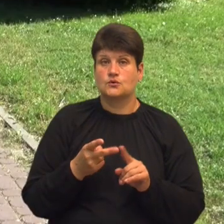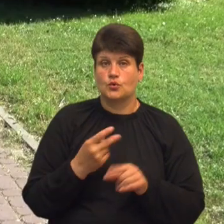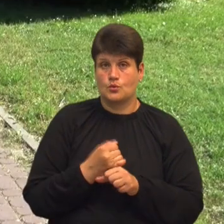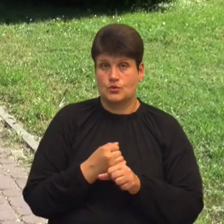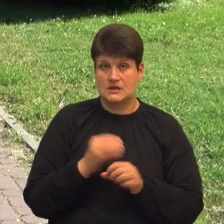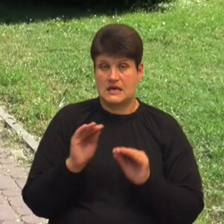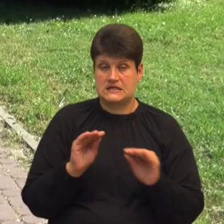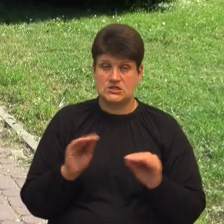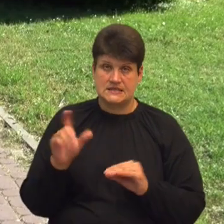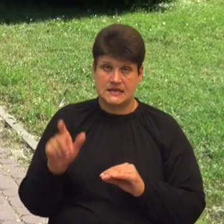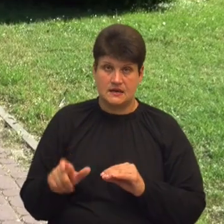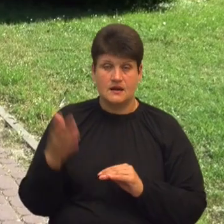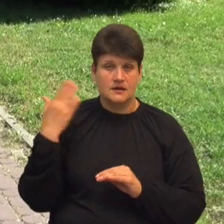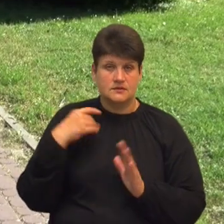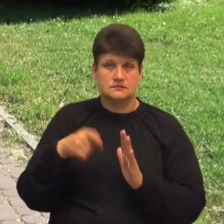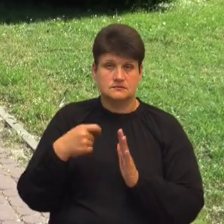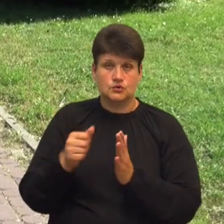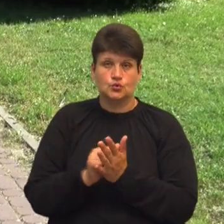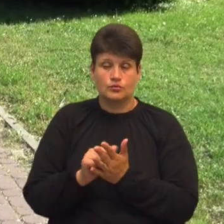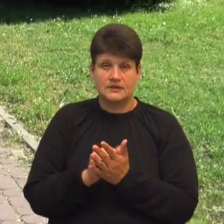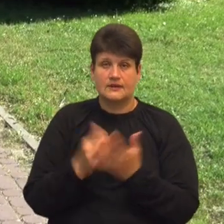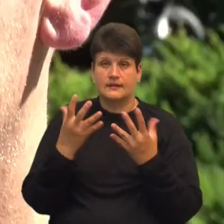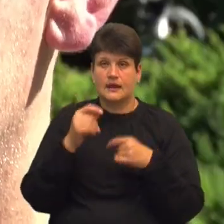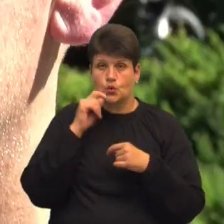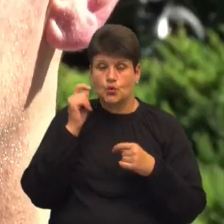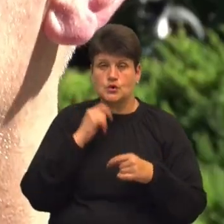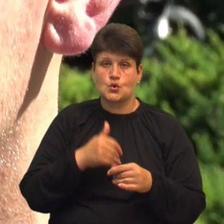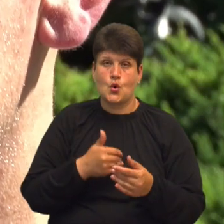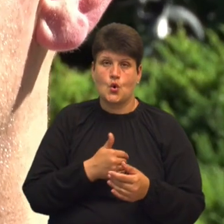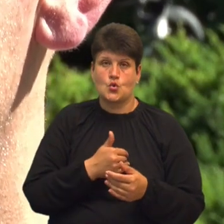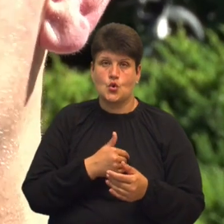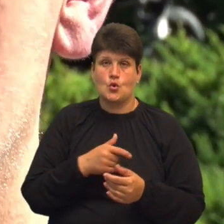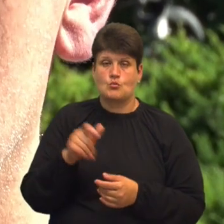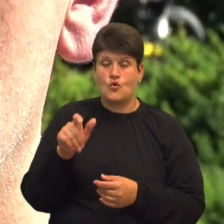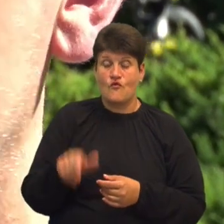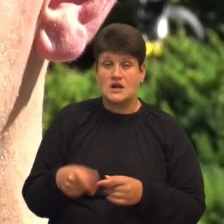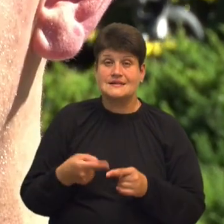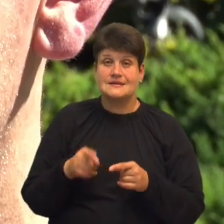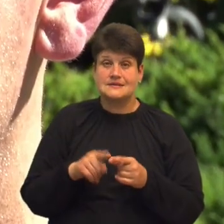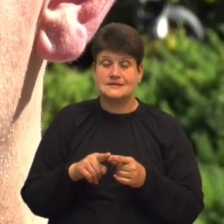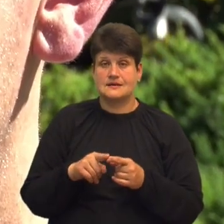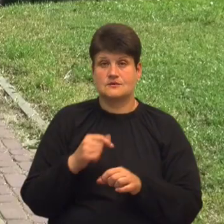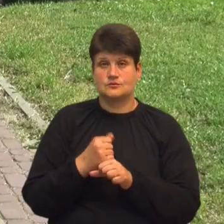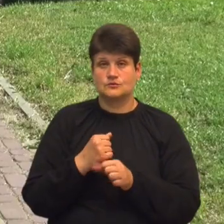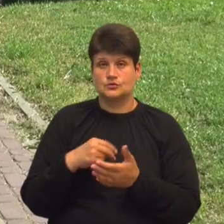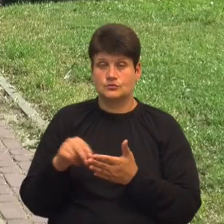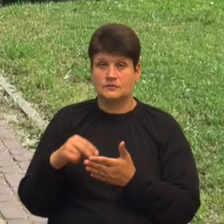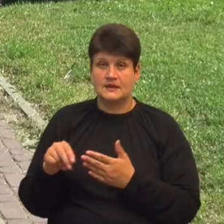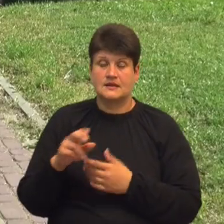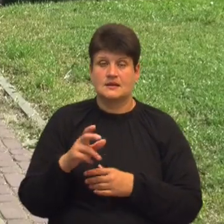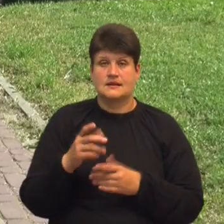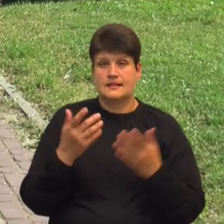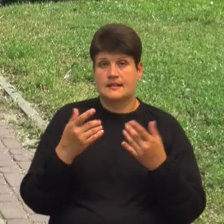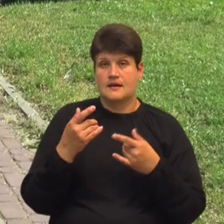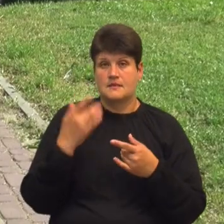Раніше чоловік відзняв документальний фільм «День українського добровольця». Цю екранізацію придбало британське телебачення BBC, розповідає